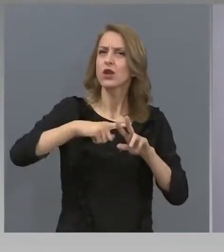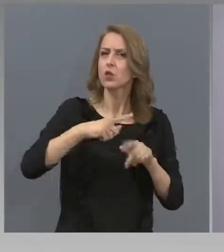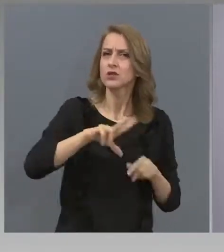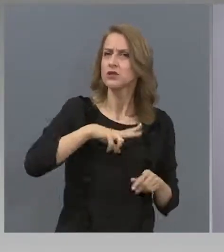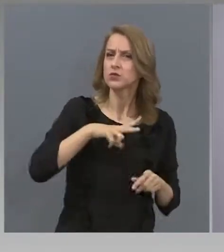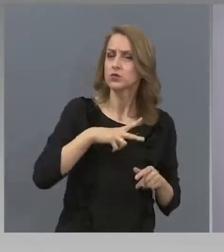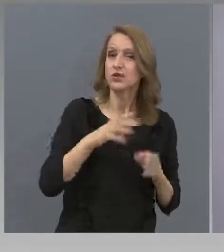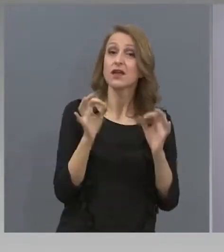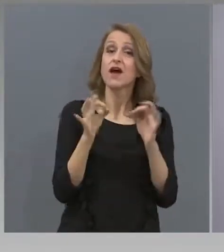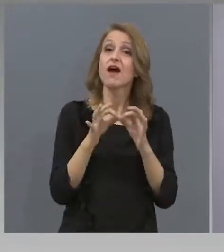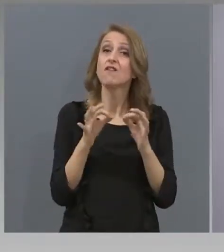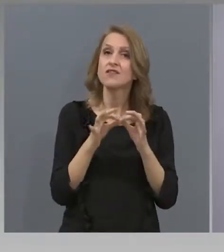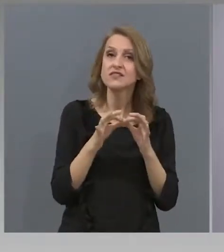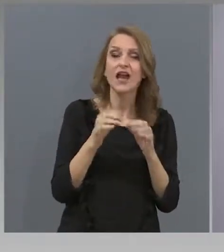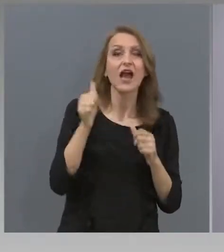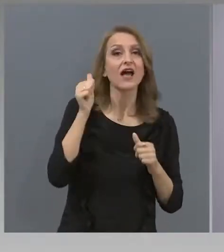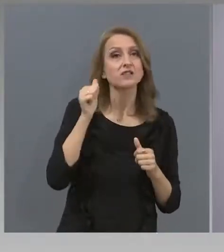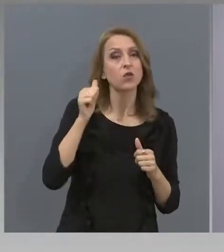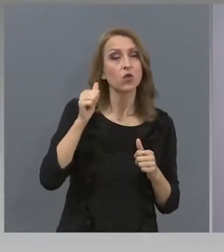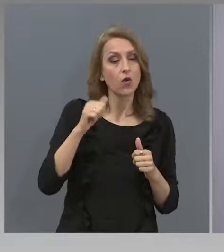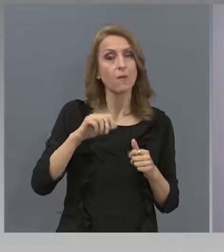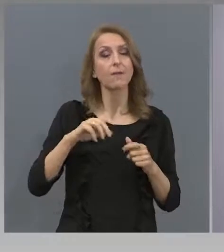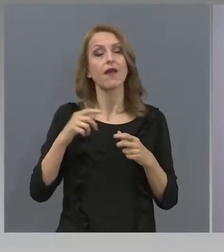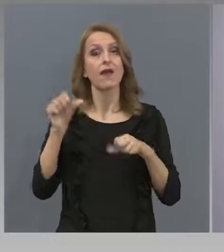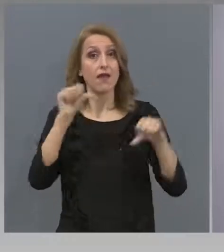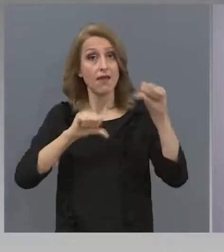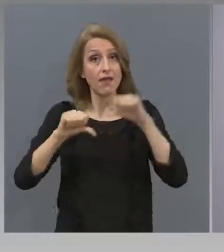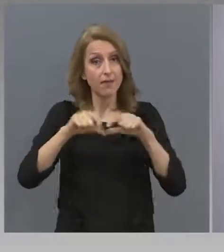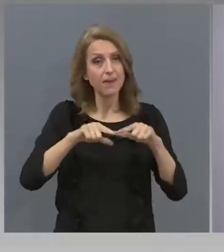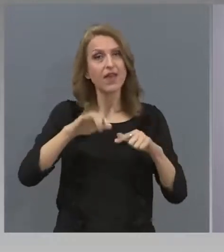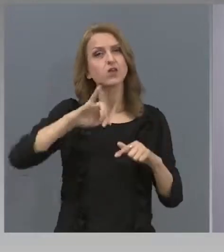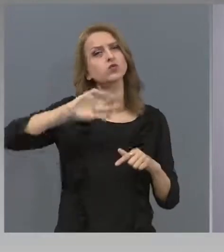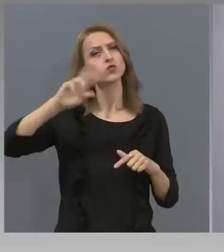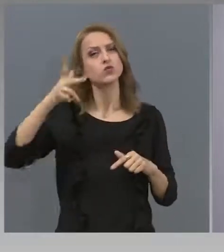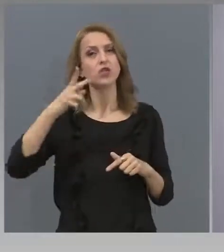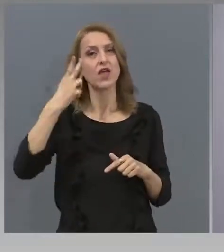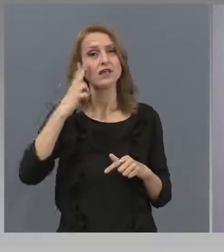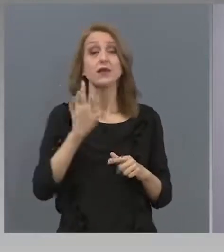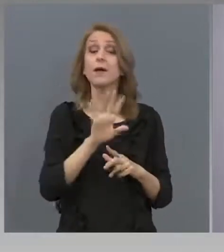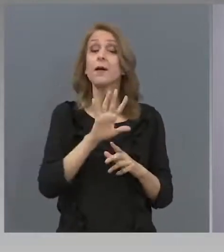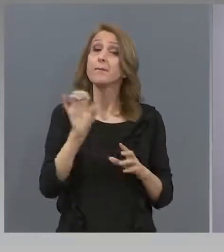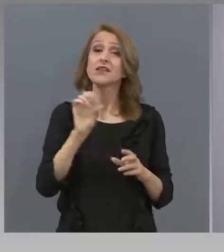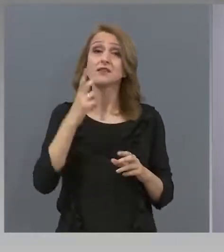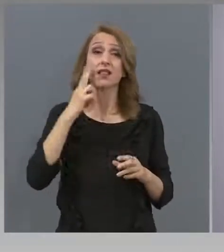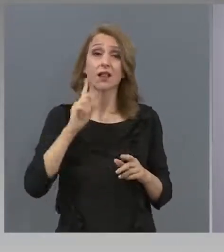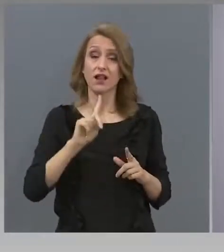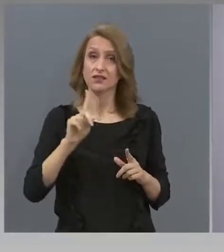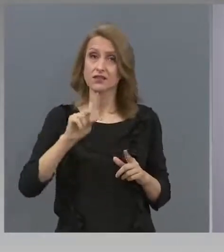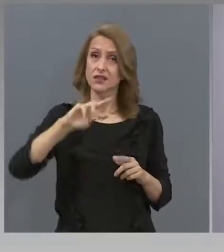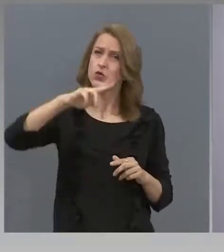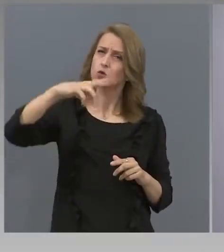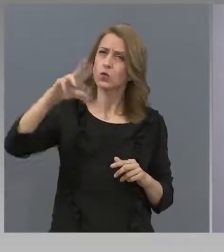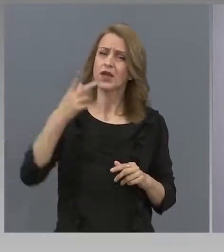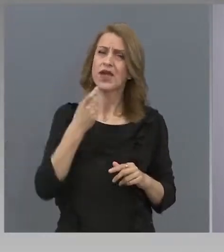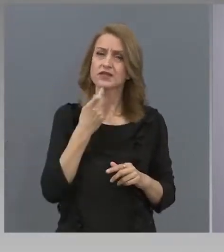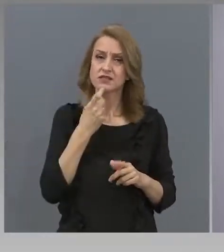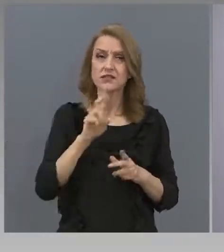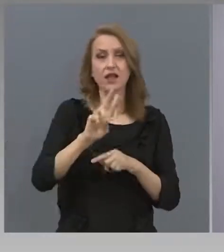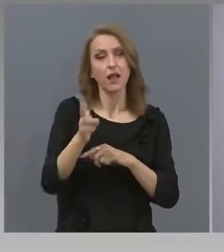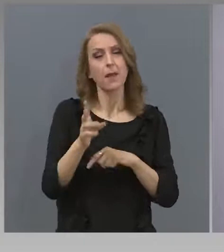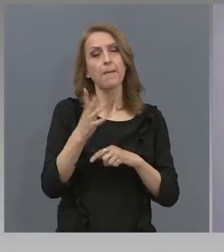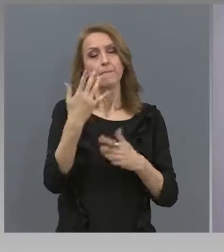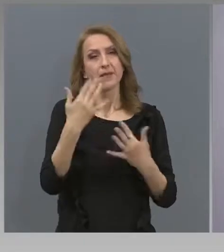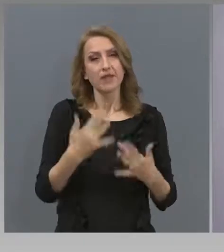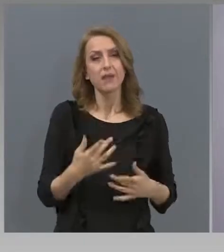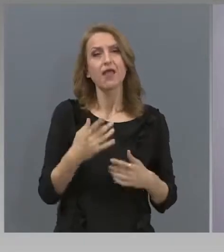по физика и астрономия, по химия и по чужите езице без английски език. Следобед по математика, история и цивилизация и